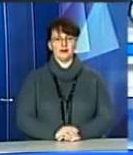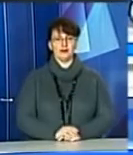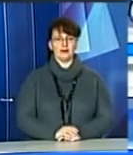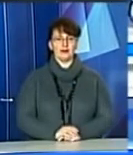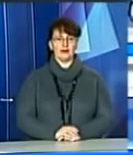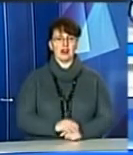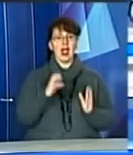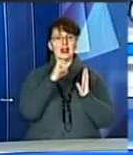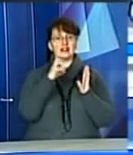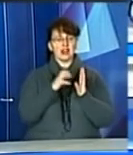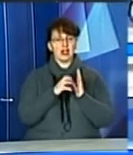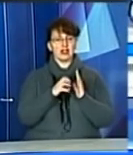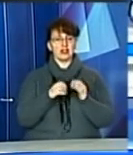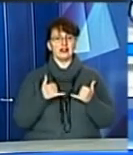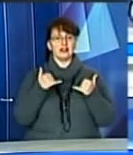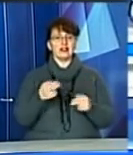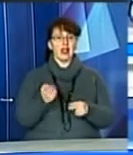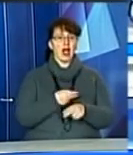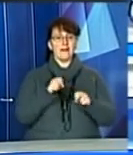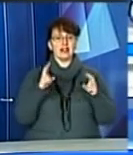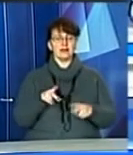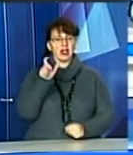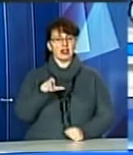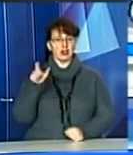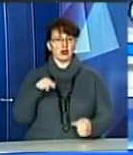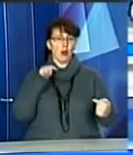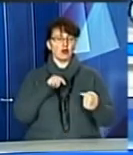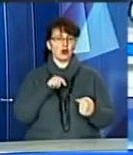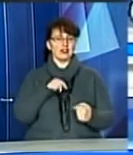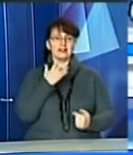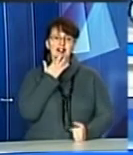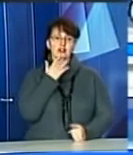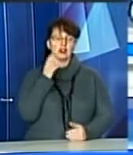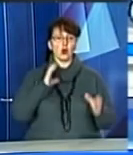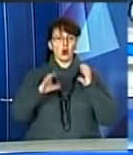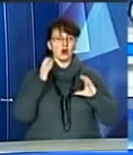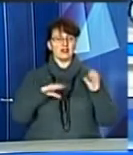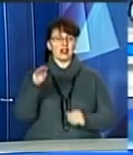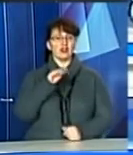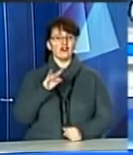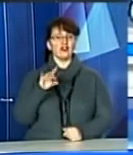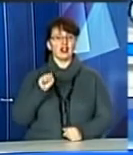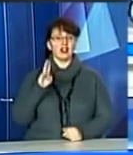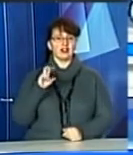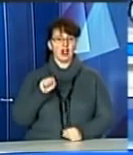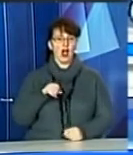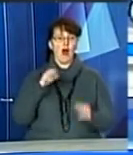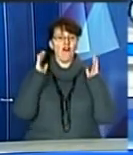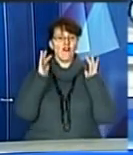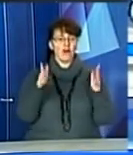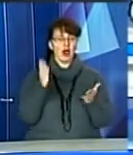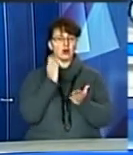Знаки задля безпеки пішоходів. Навпроти Національного університету імені Франка в парку з'явилися таблички, які